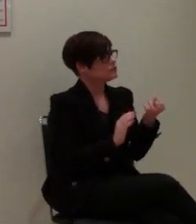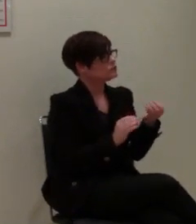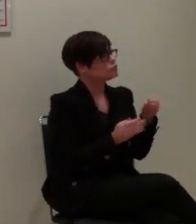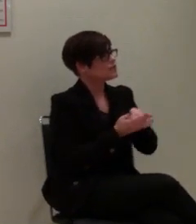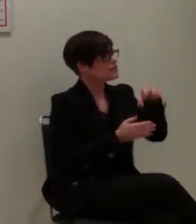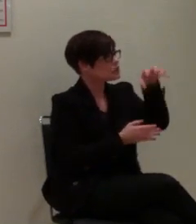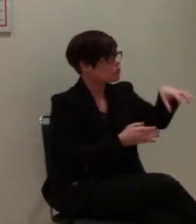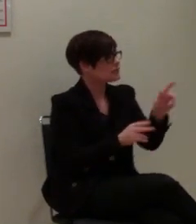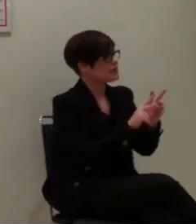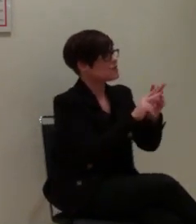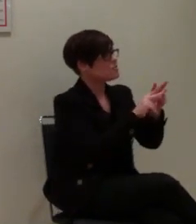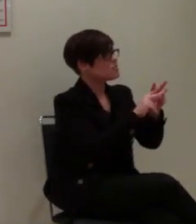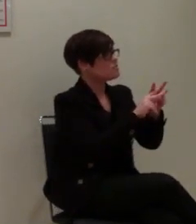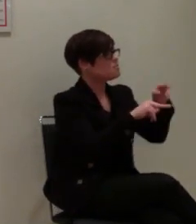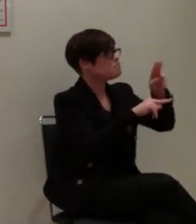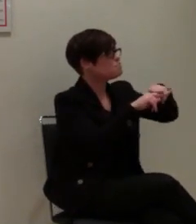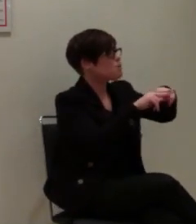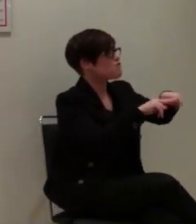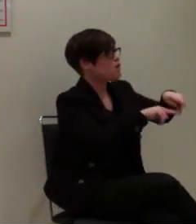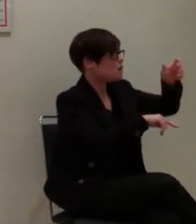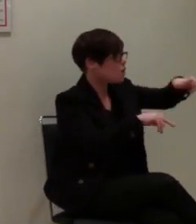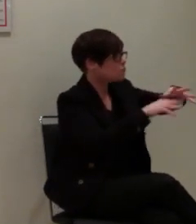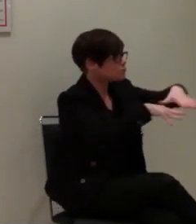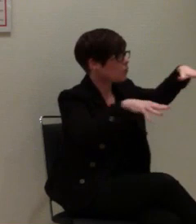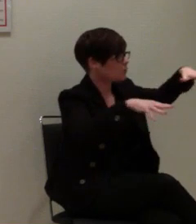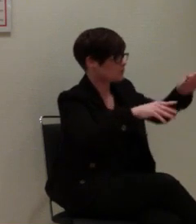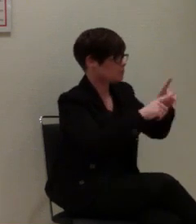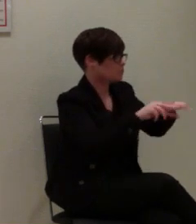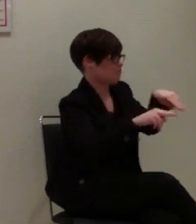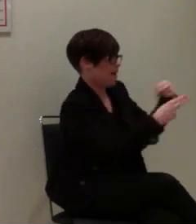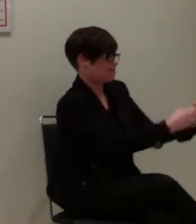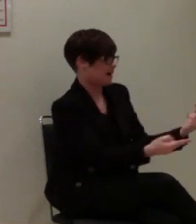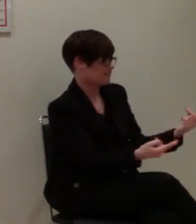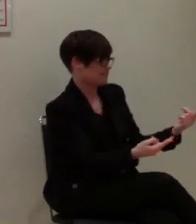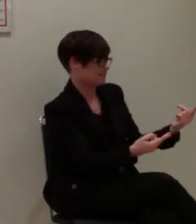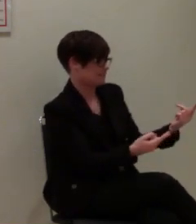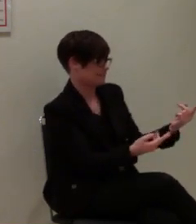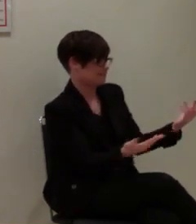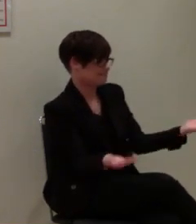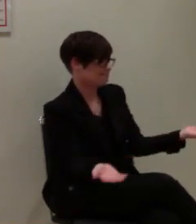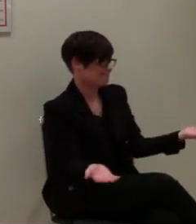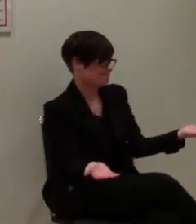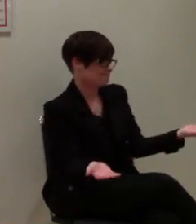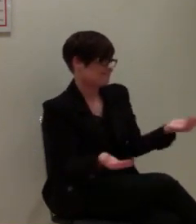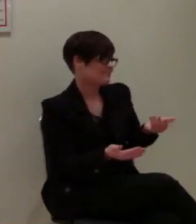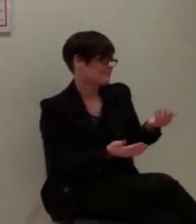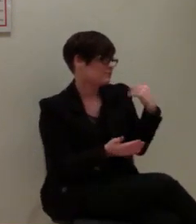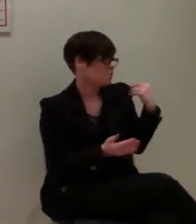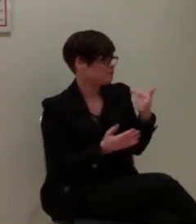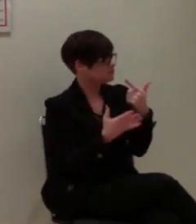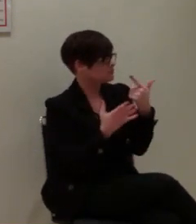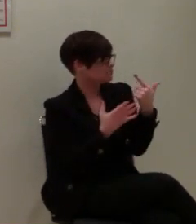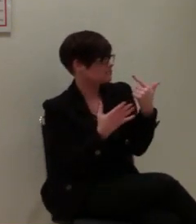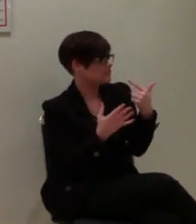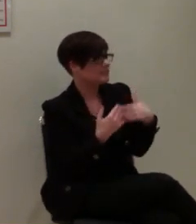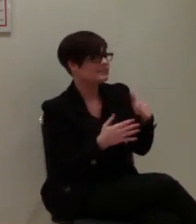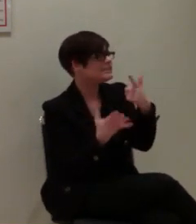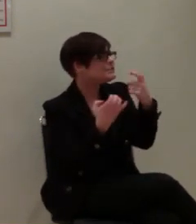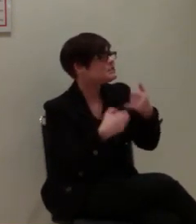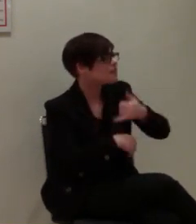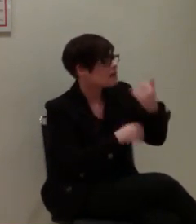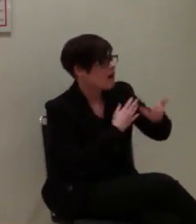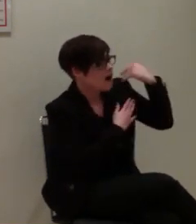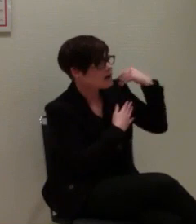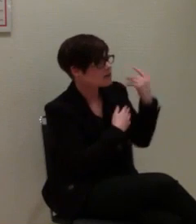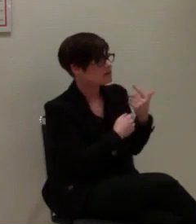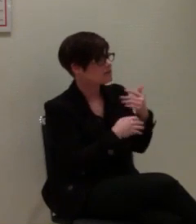an der Bevölkerungsgröße bemessen, die sie zu erreichen hat. Wir haben damals, das war in den 70er Jahren, eine Größe